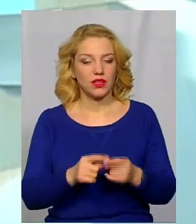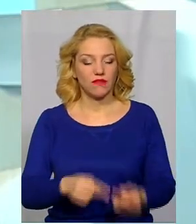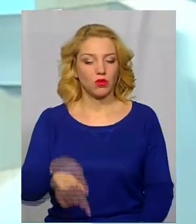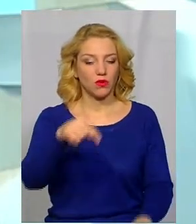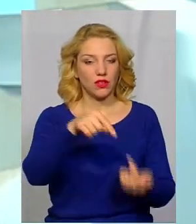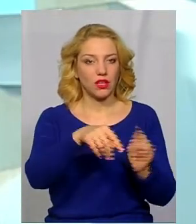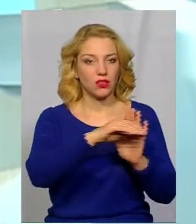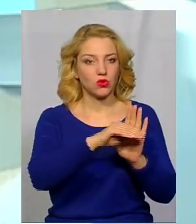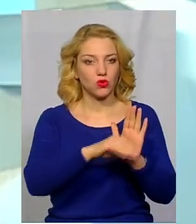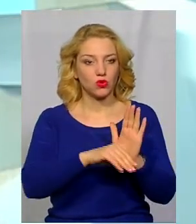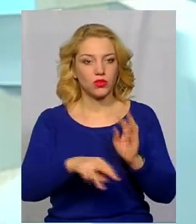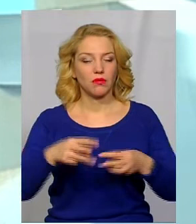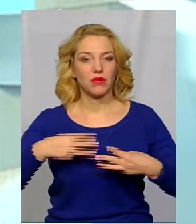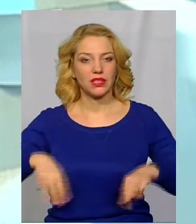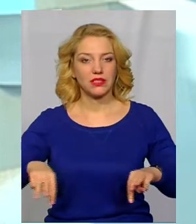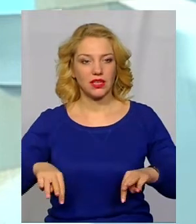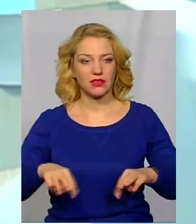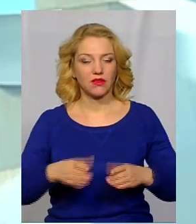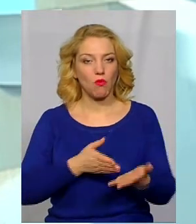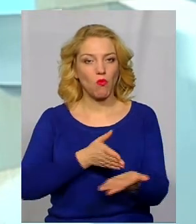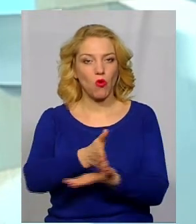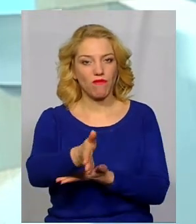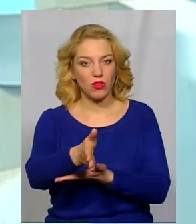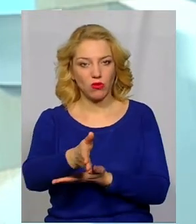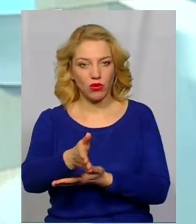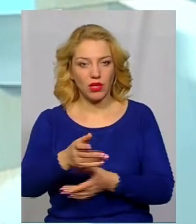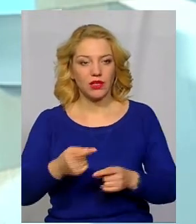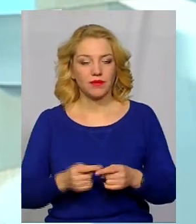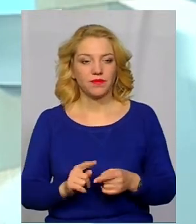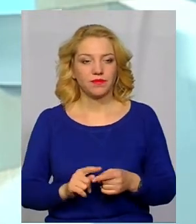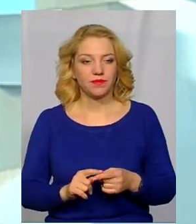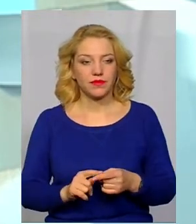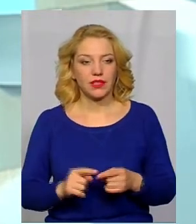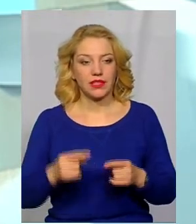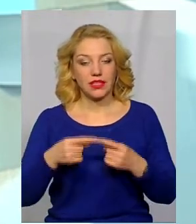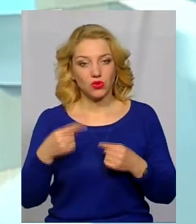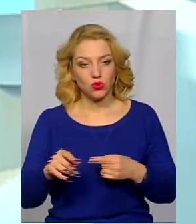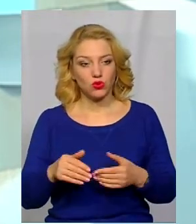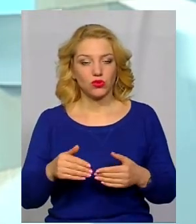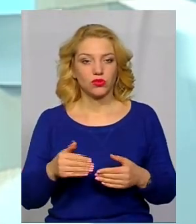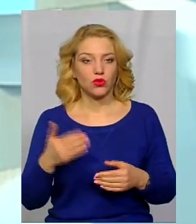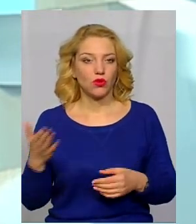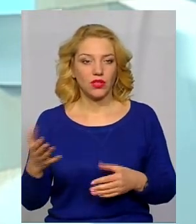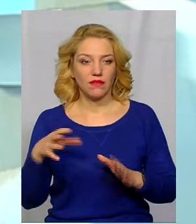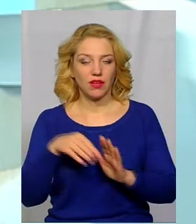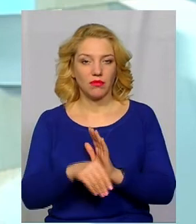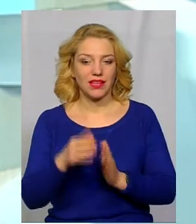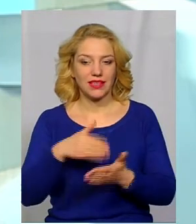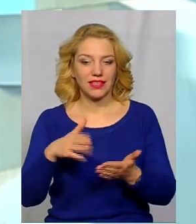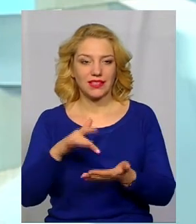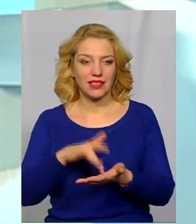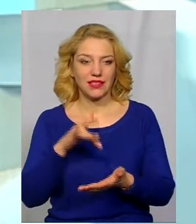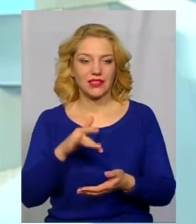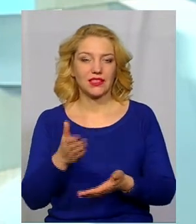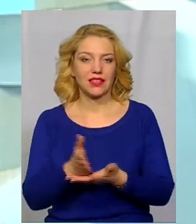структурі міністерства, відповідно, профільного міністерства в складі Кабінету міністрів. З іншої сторони, в рамках децентралізації